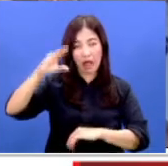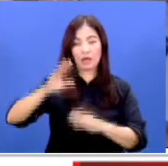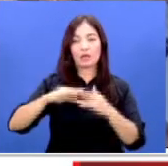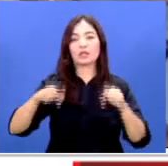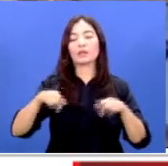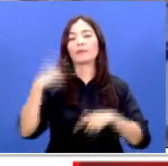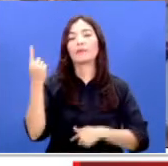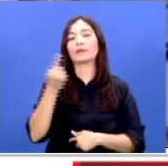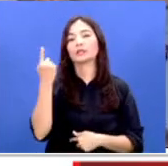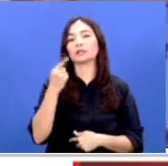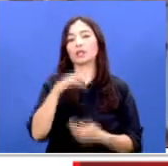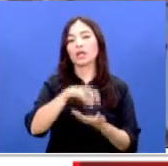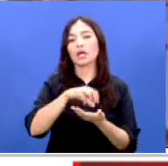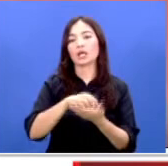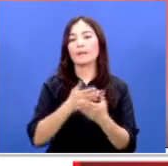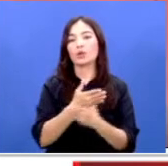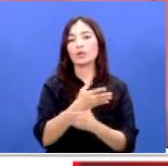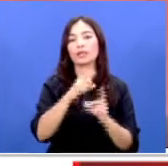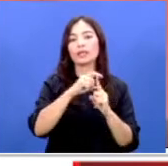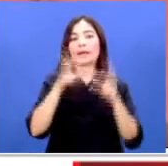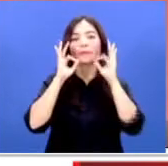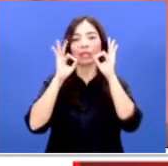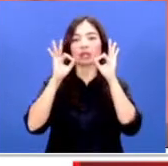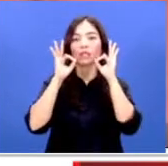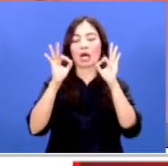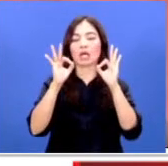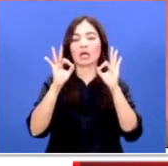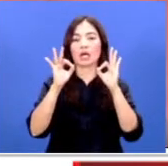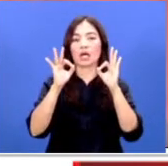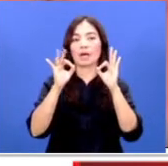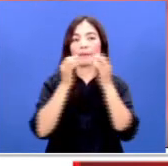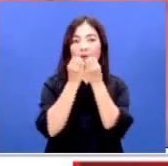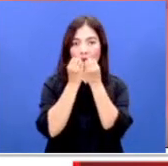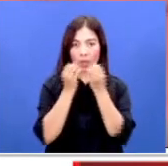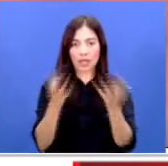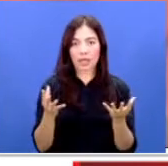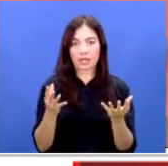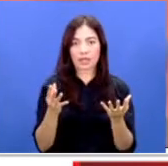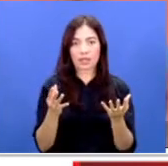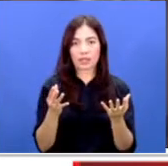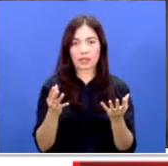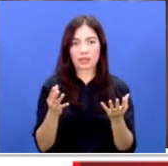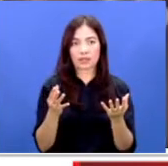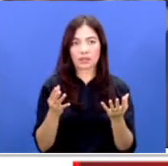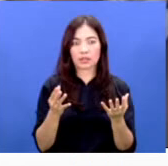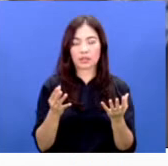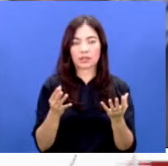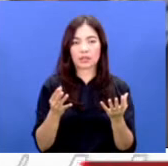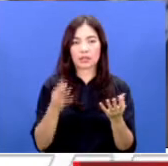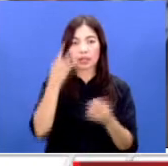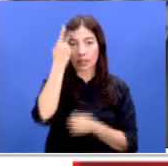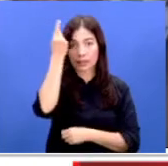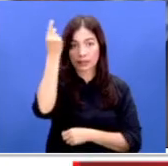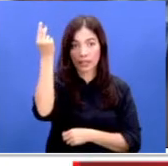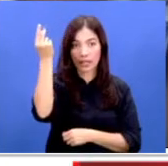daerah melalui dinas pendidikan sempat mengeluarkan kebijakan